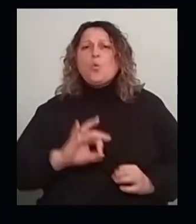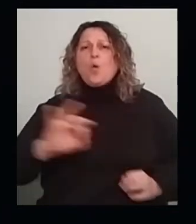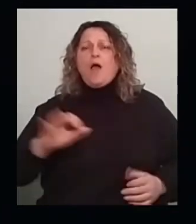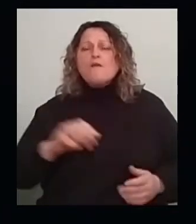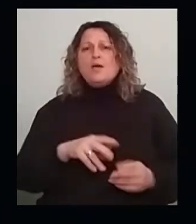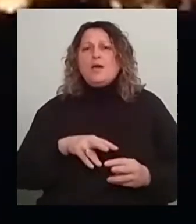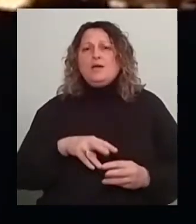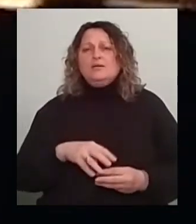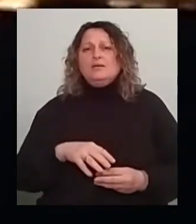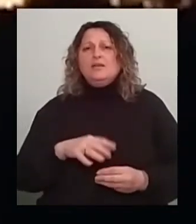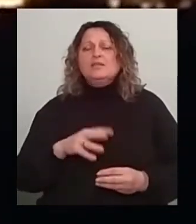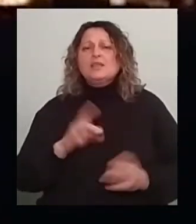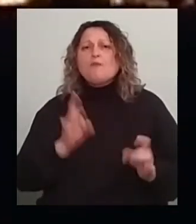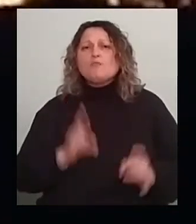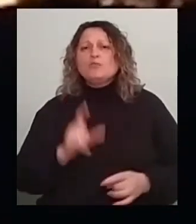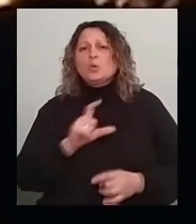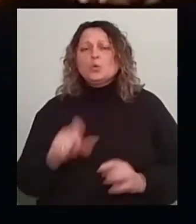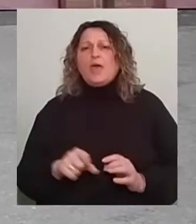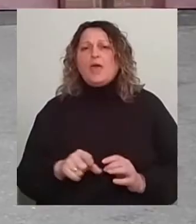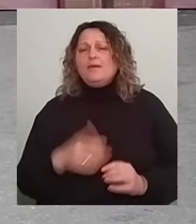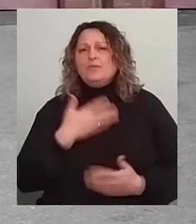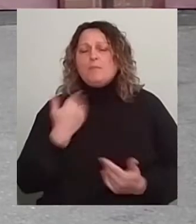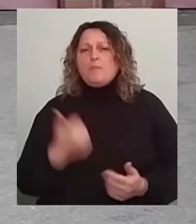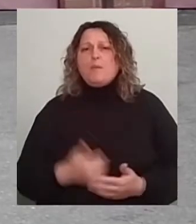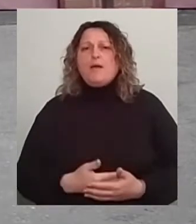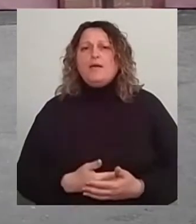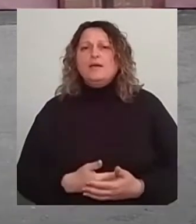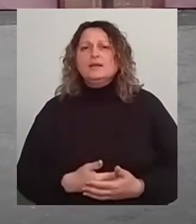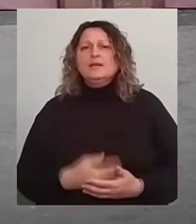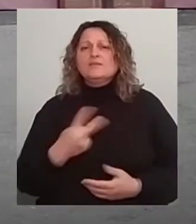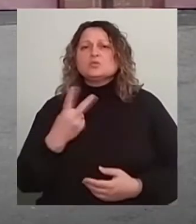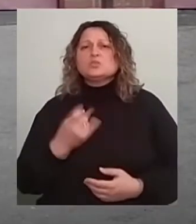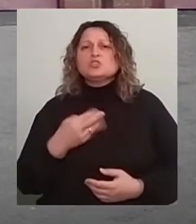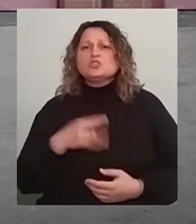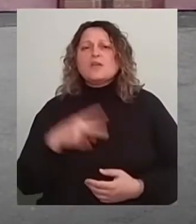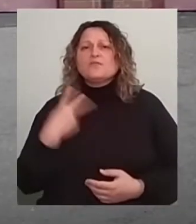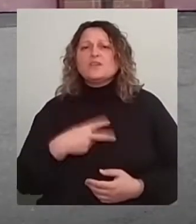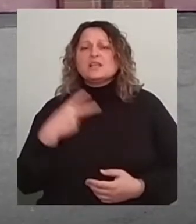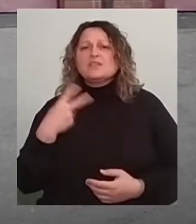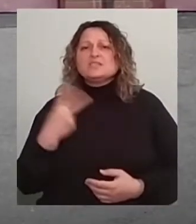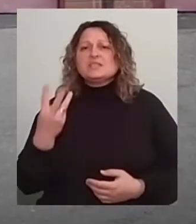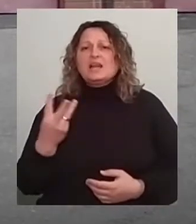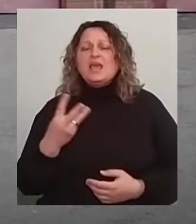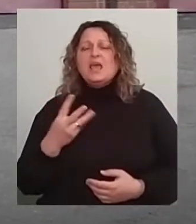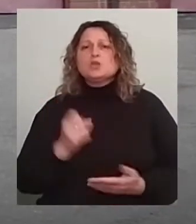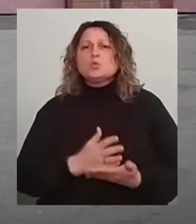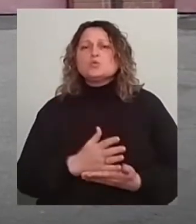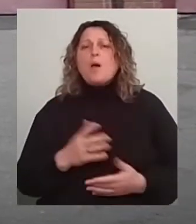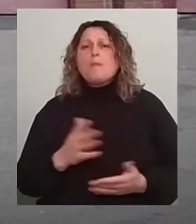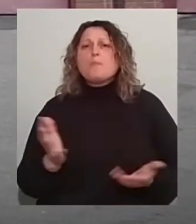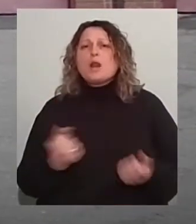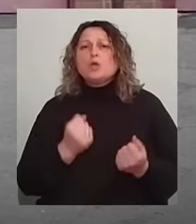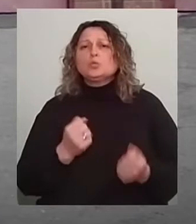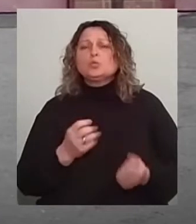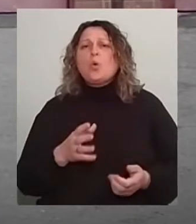Травмованих в результаті пожежі немає. 22 січня у 20.23 до служби по рятунку надійшло повідомлення про